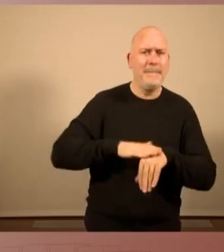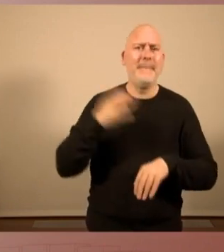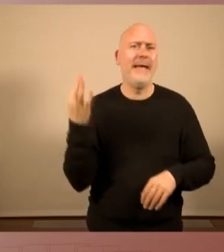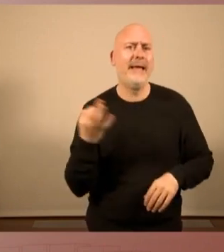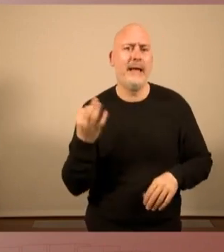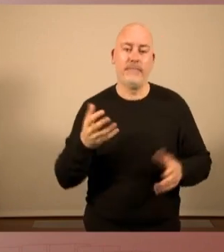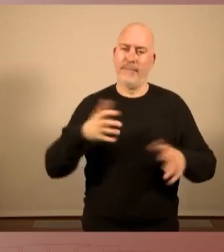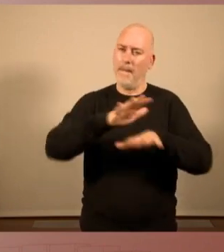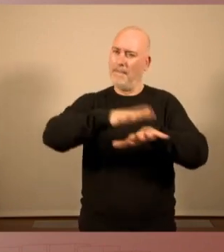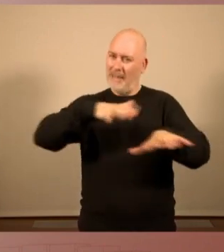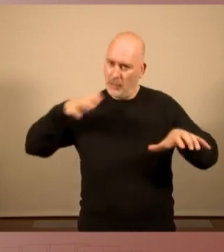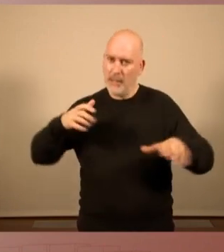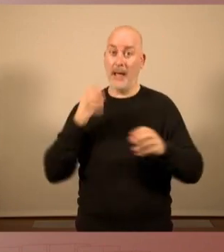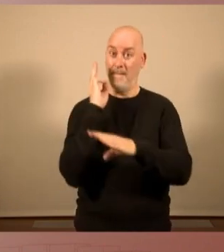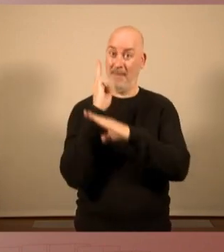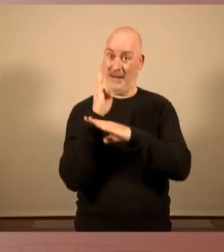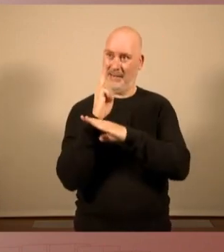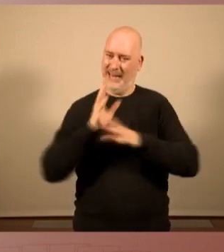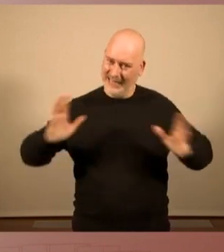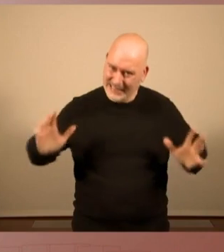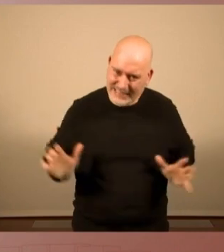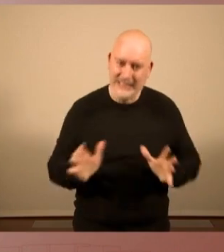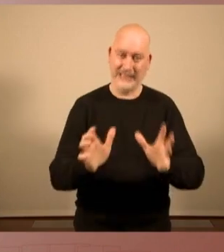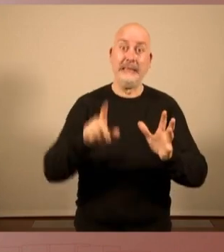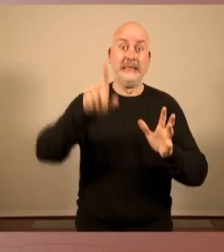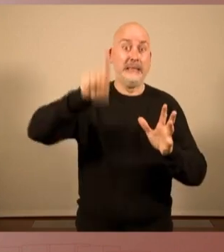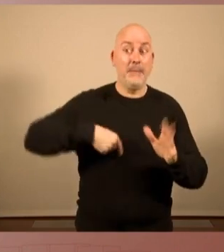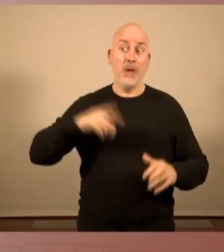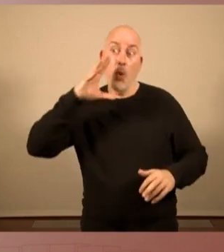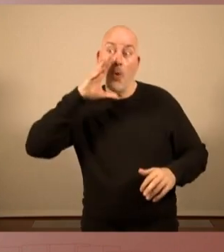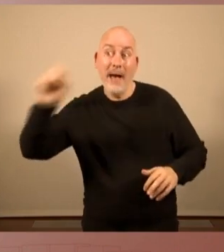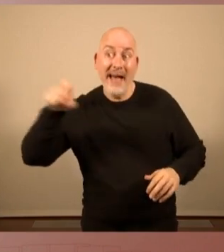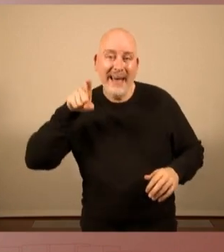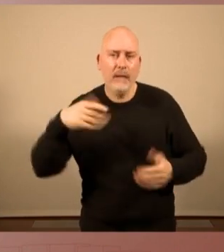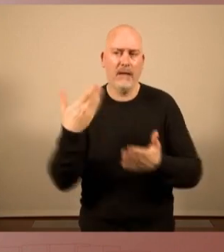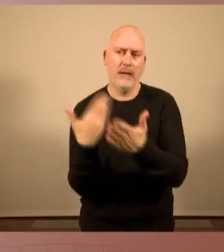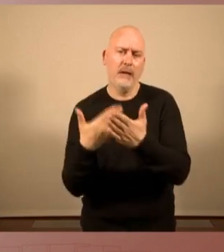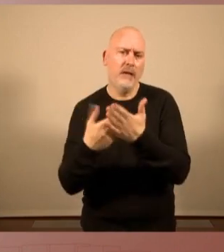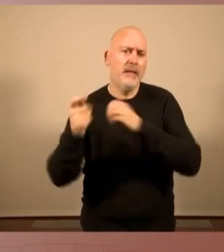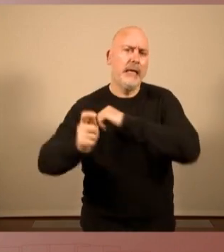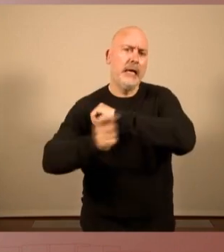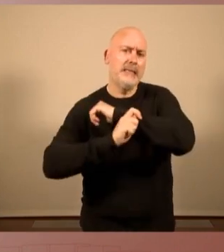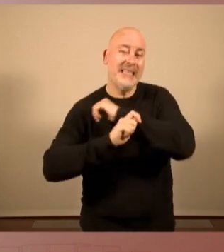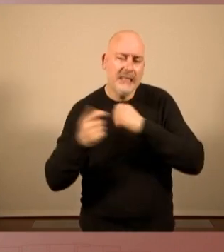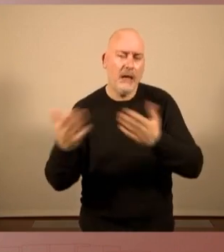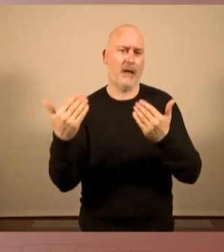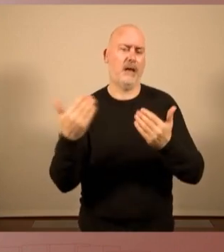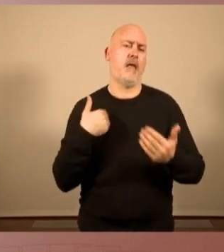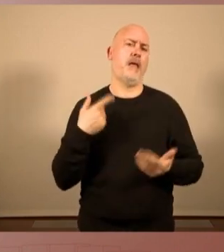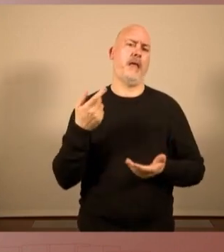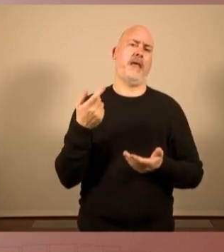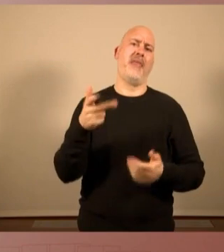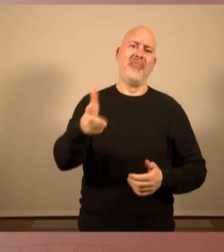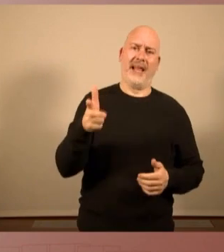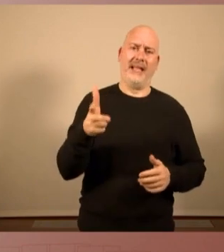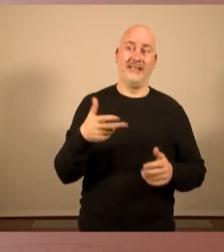i el govern a desplegar una estratègia que faci efectius els drets que avui el marc jurídic